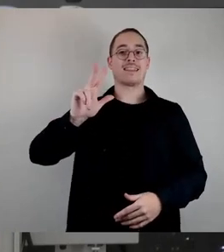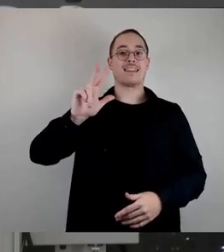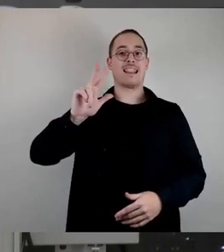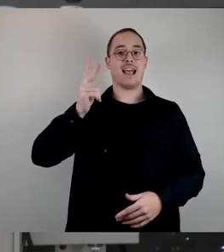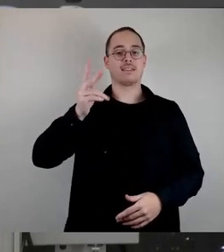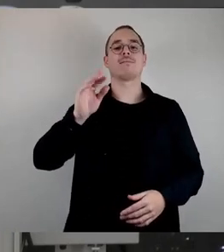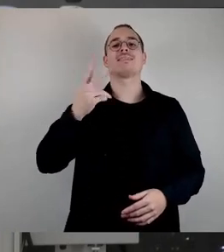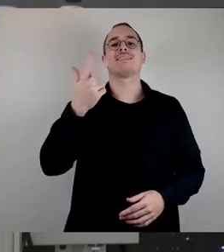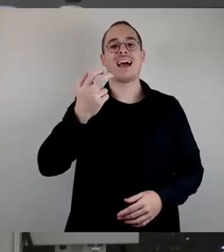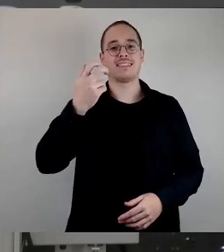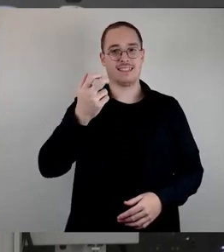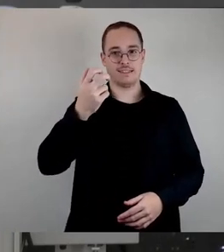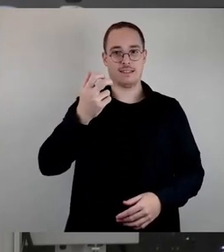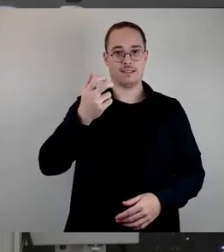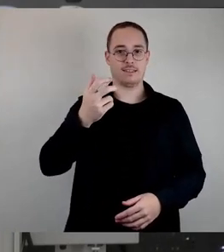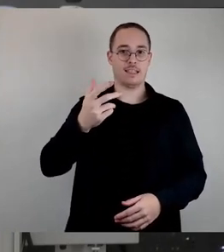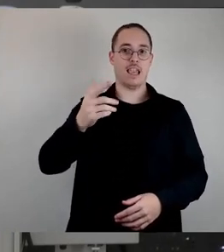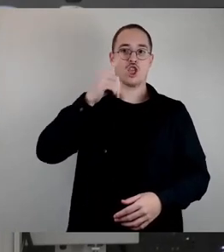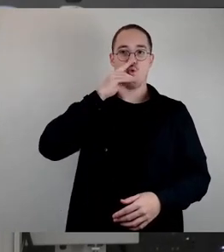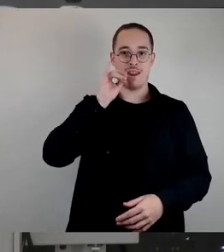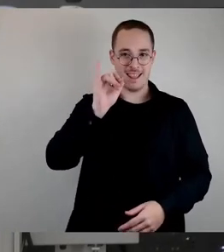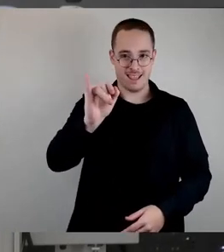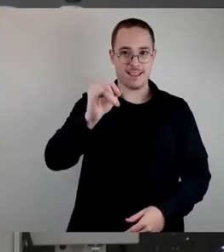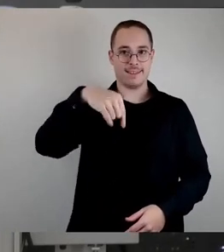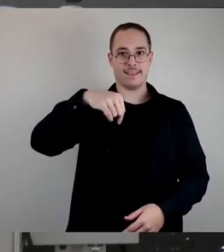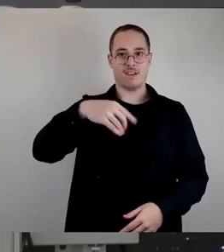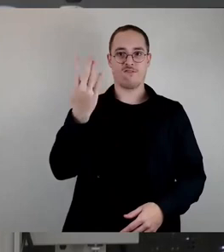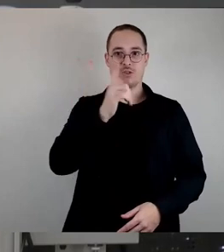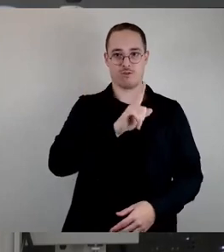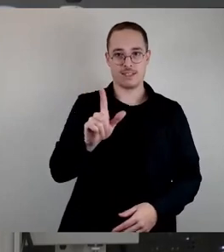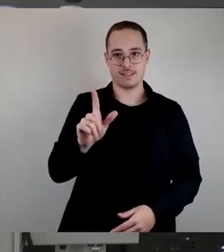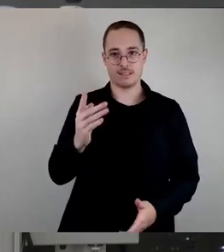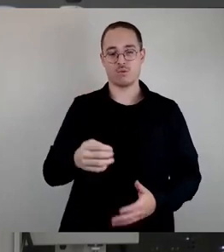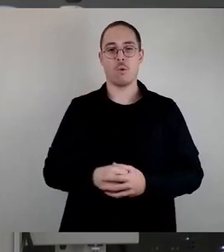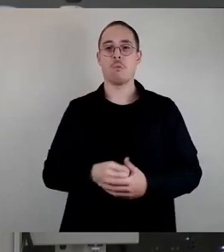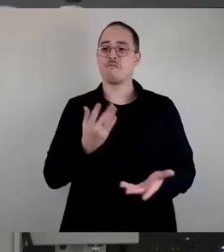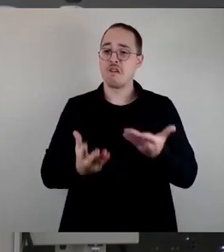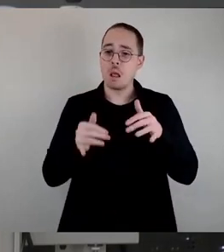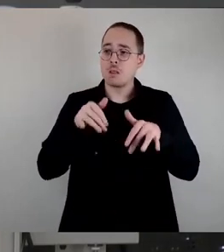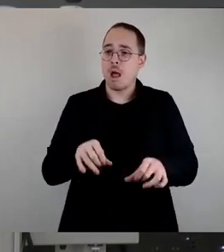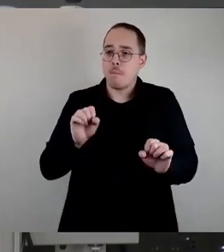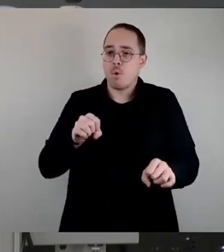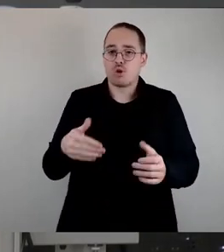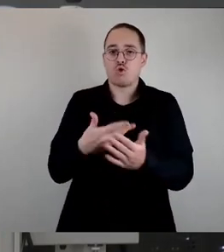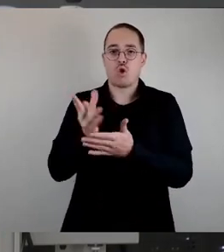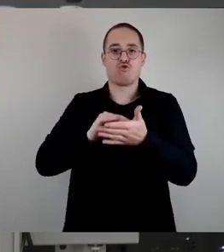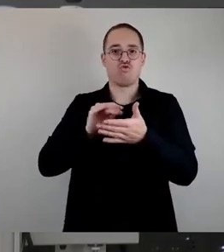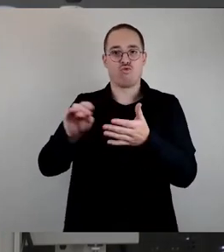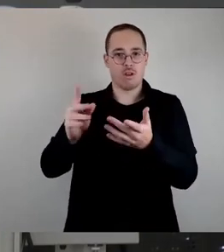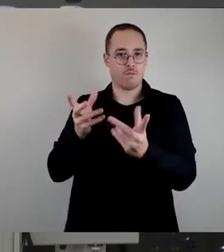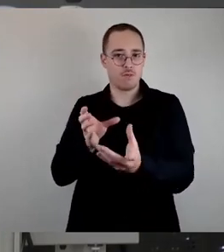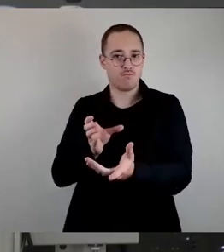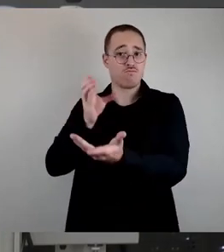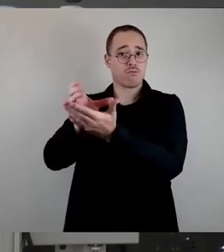Und sollten wir eventuell noch eine neue Schule einrichten? Herr Donhauser hat das ja gestern immer wieder